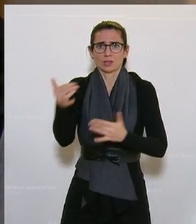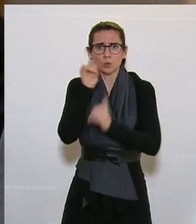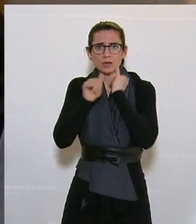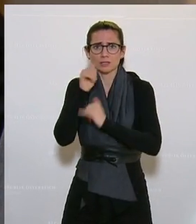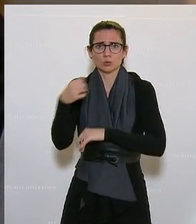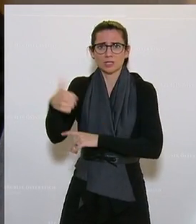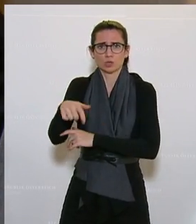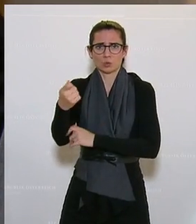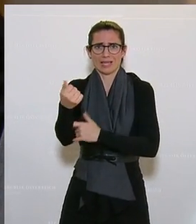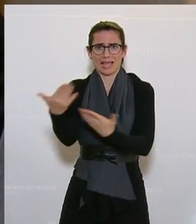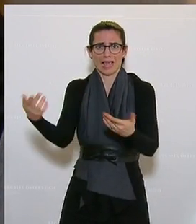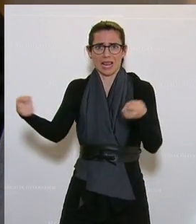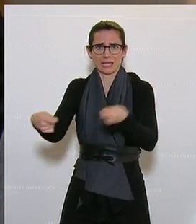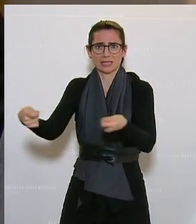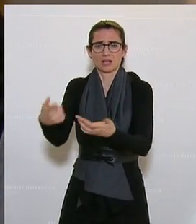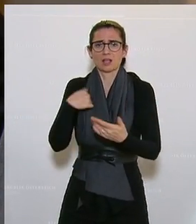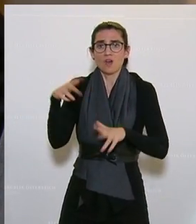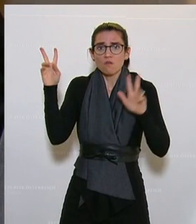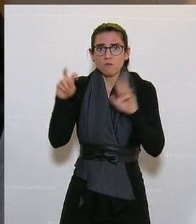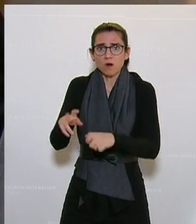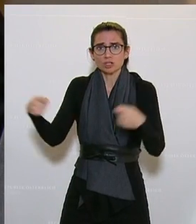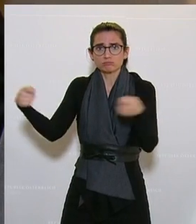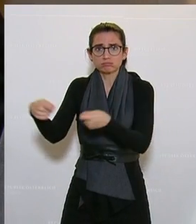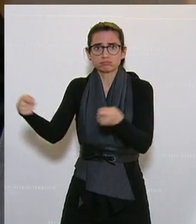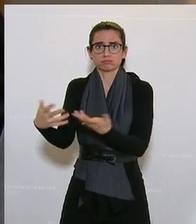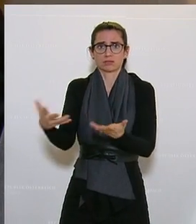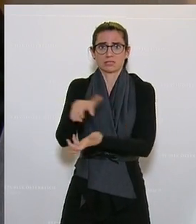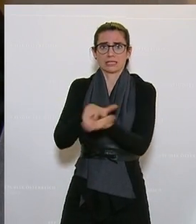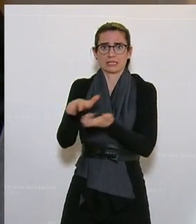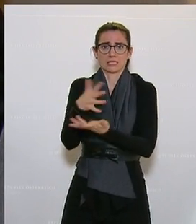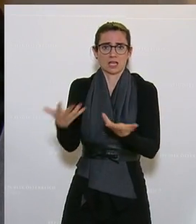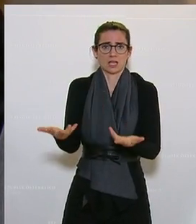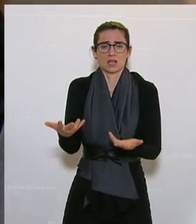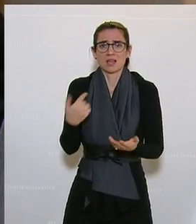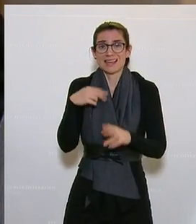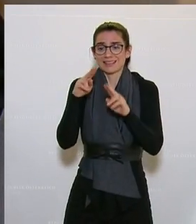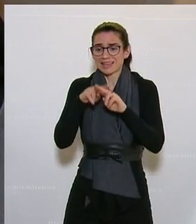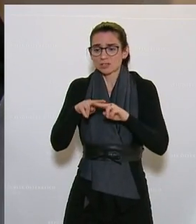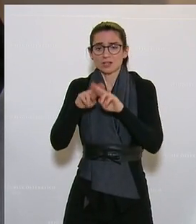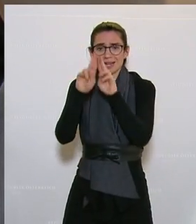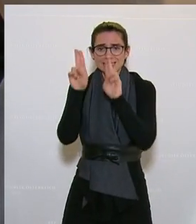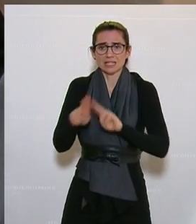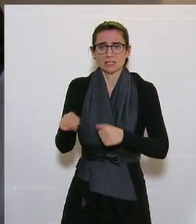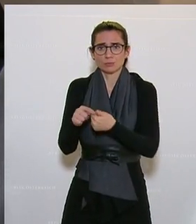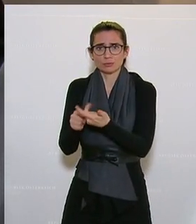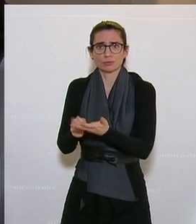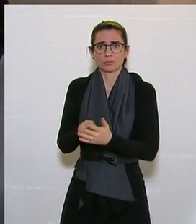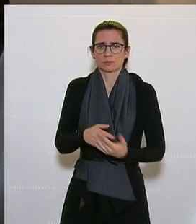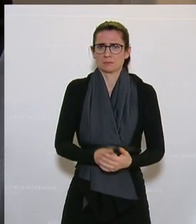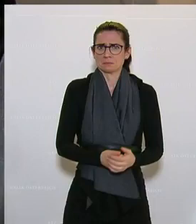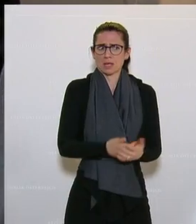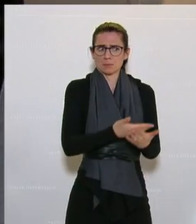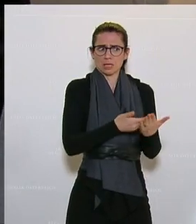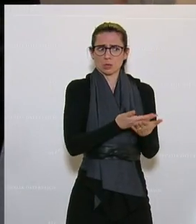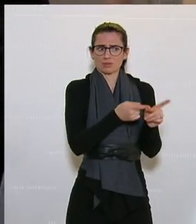Tourismus gibt es zusätzliche Krisenmittel. In der Forschung gibt es zusätzliche Krisenmittel, national, international. Und noch ein Problem